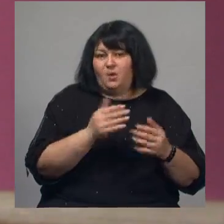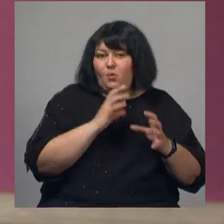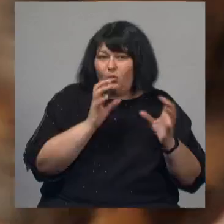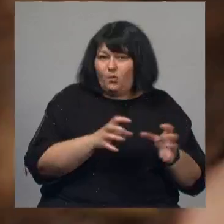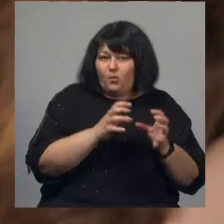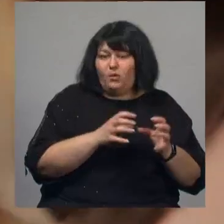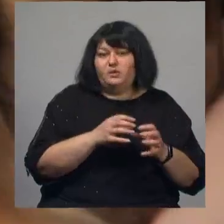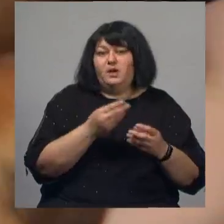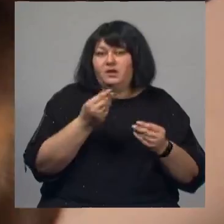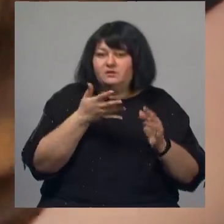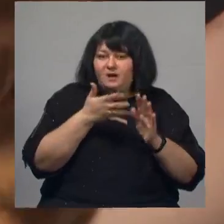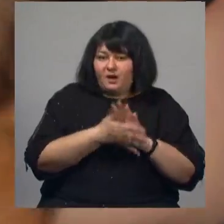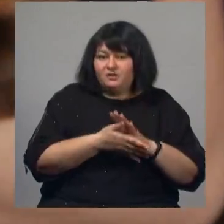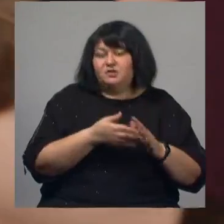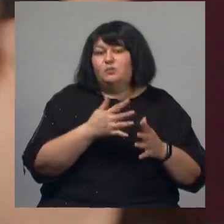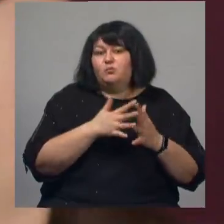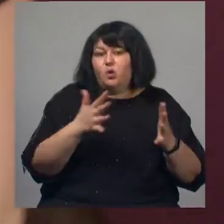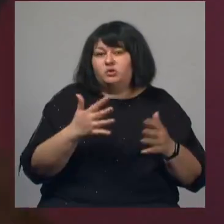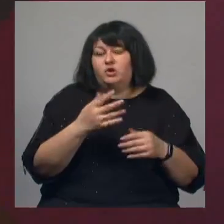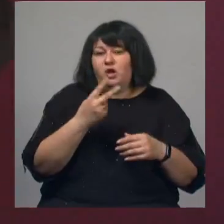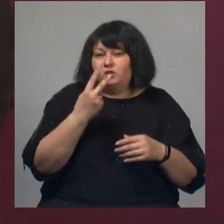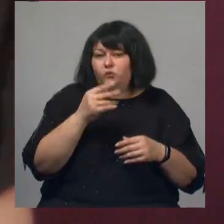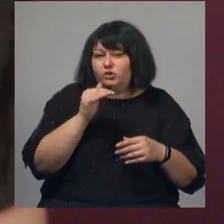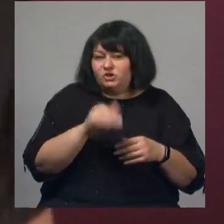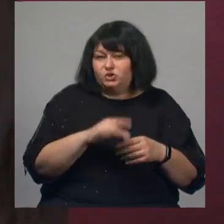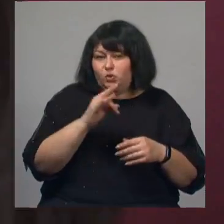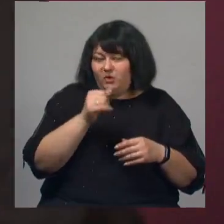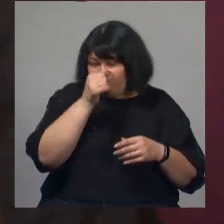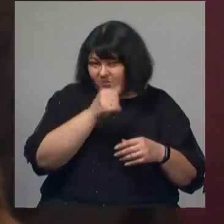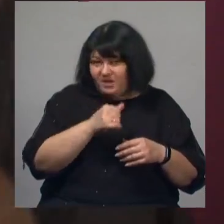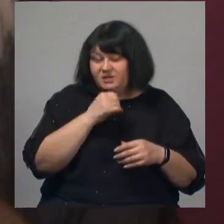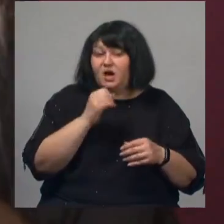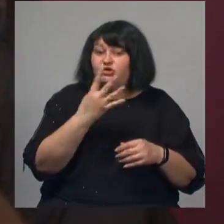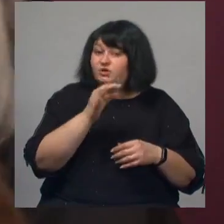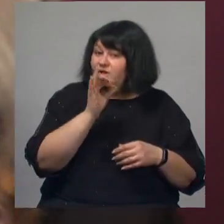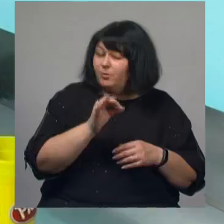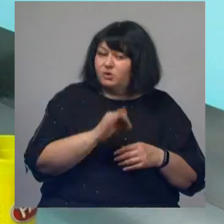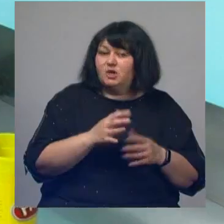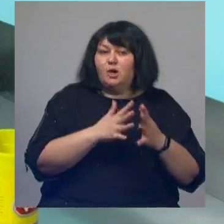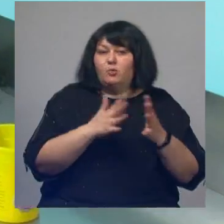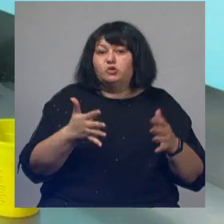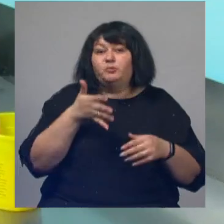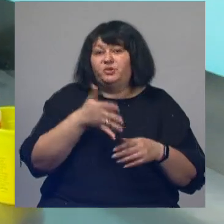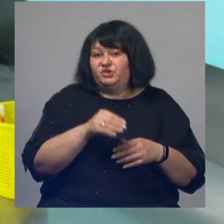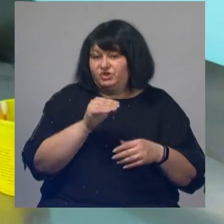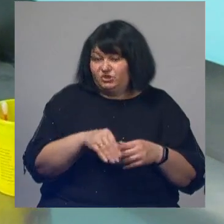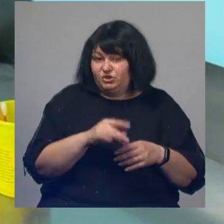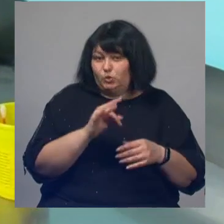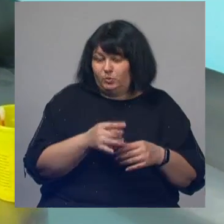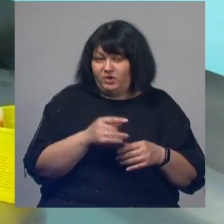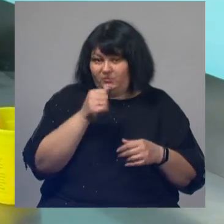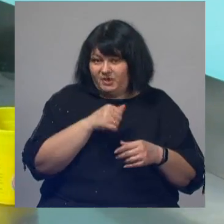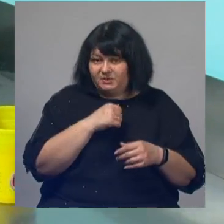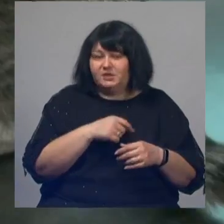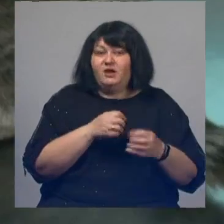владельцев тратит на домашних животных больше 2000 рублей в месяц, а 4% – больше 5000. В целом число